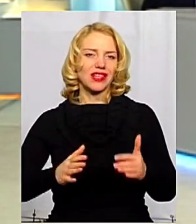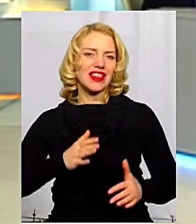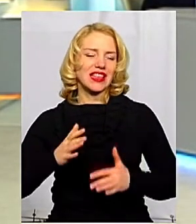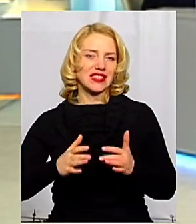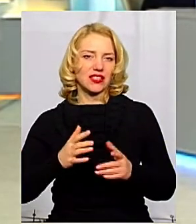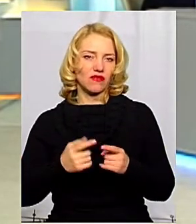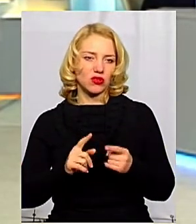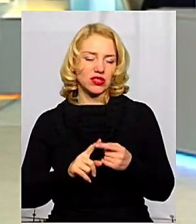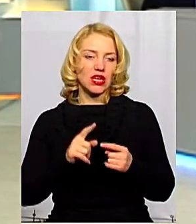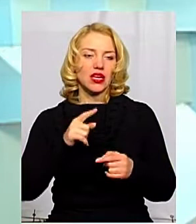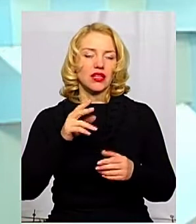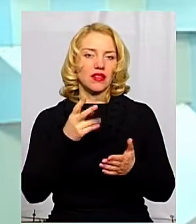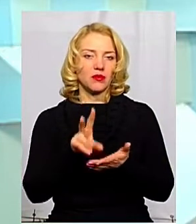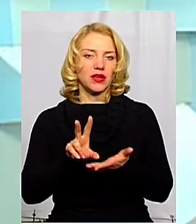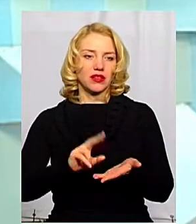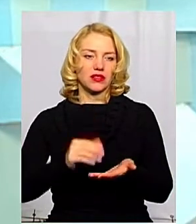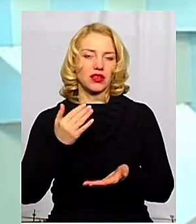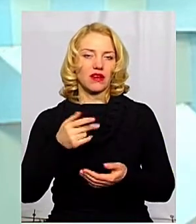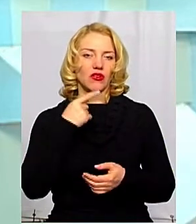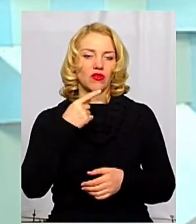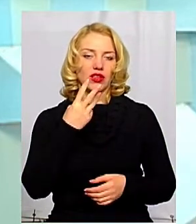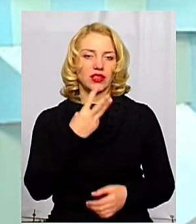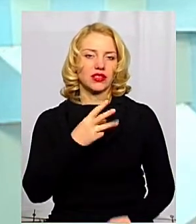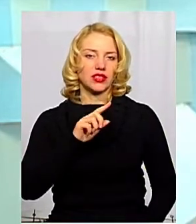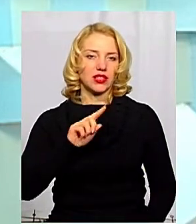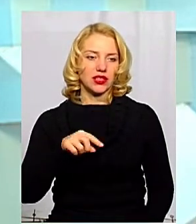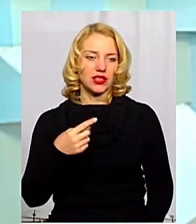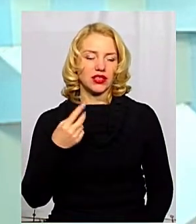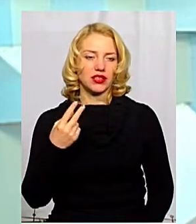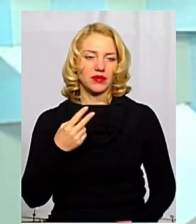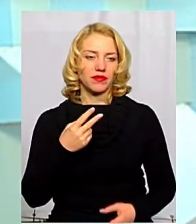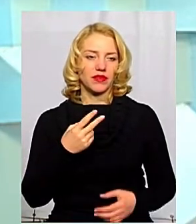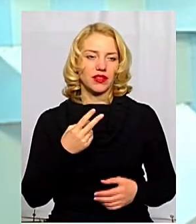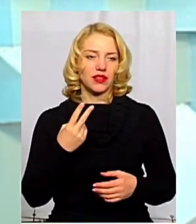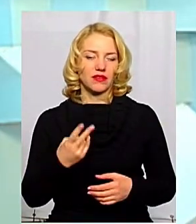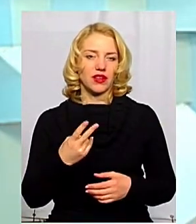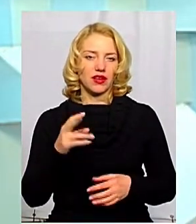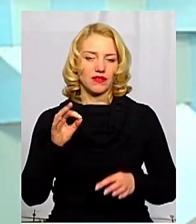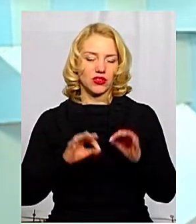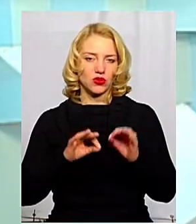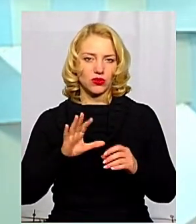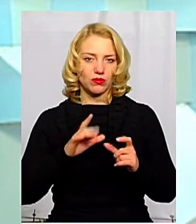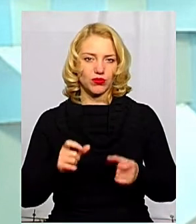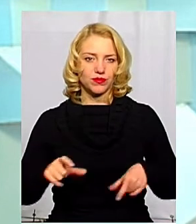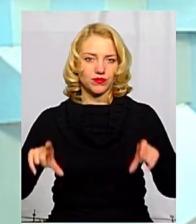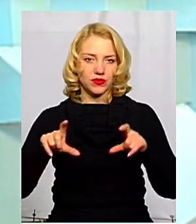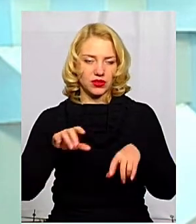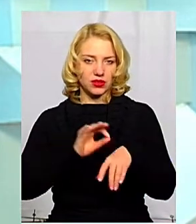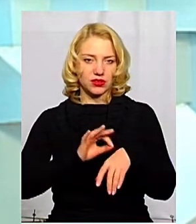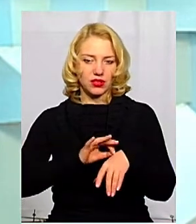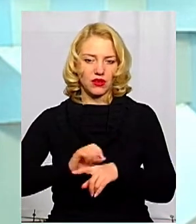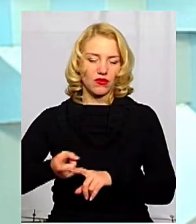Скажімо так, до прикладу, як ви привели цифри, 3 епідемічний поріг був перевищений на 3,2%, то